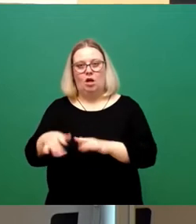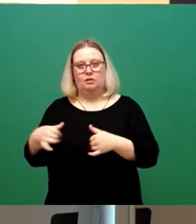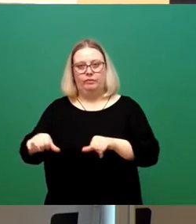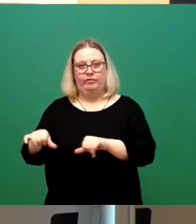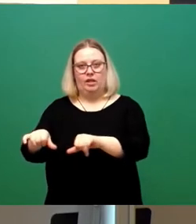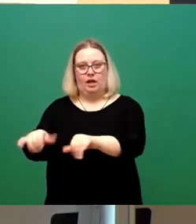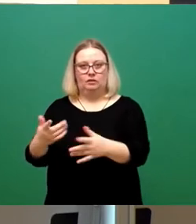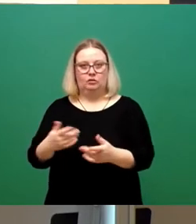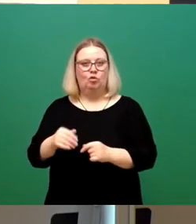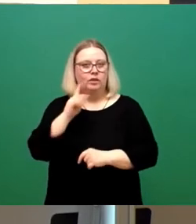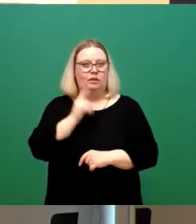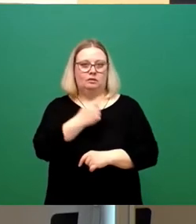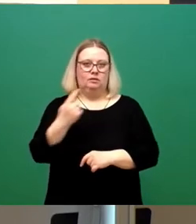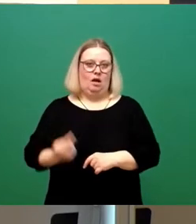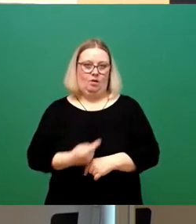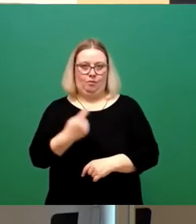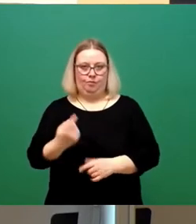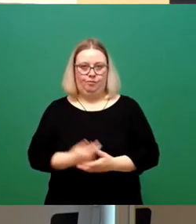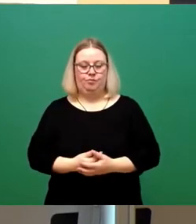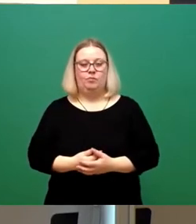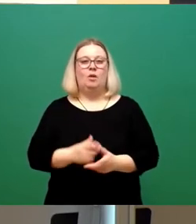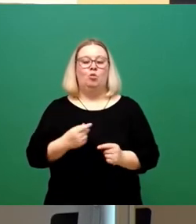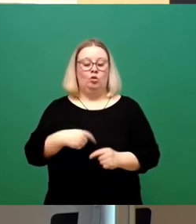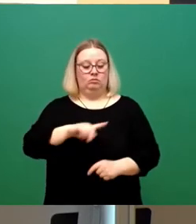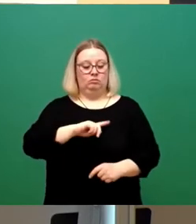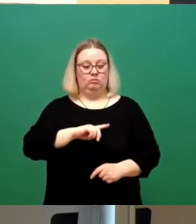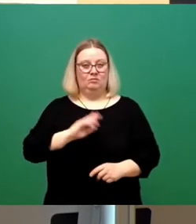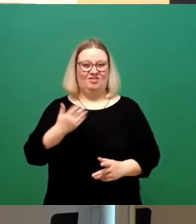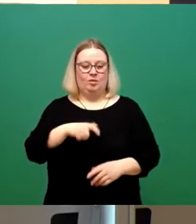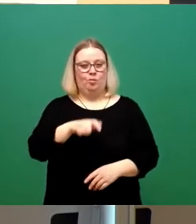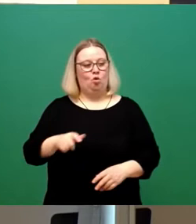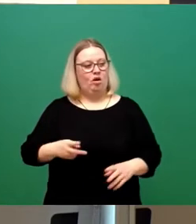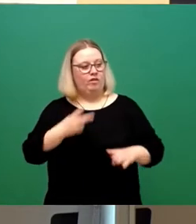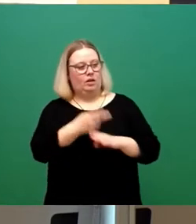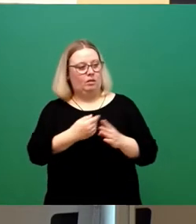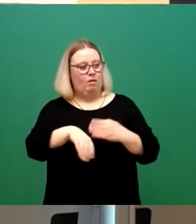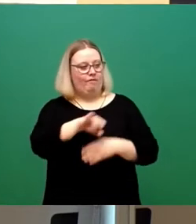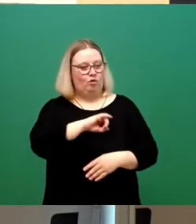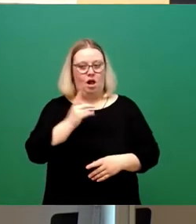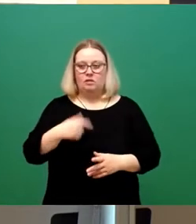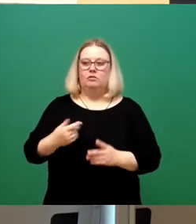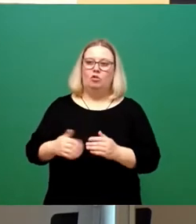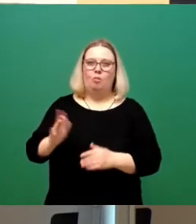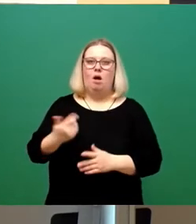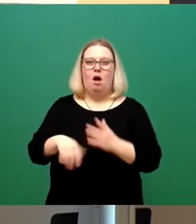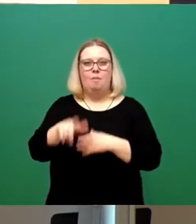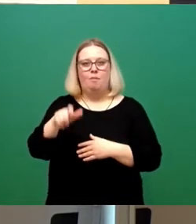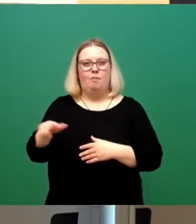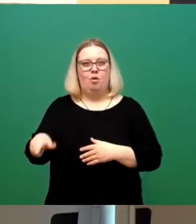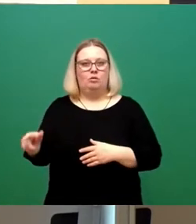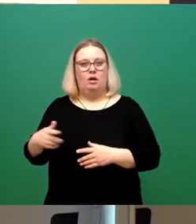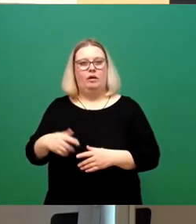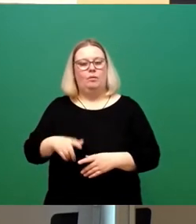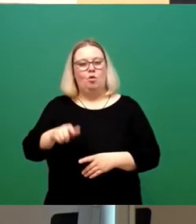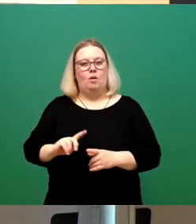Jahr für Jahr. Da haben die von uns vertretenen Bürger sicher mehr davon, als von einem weiteren nach Parteibuch und Nase ins Amt